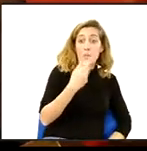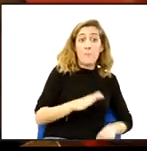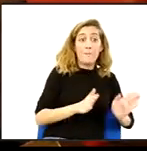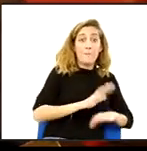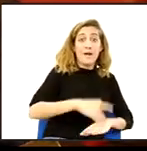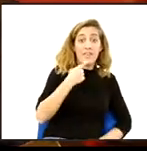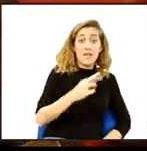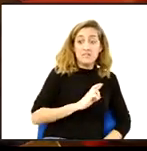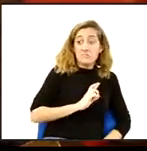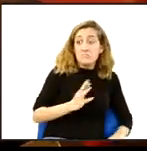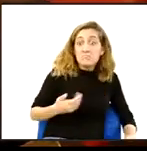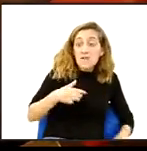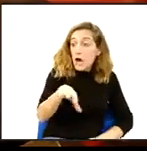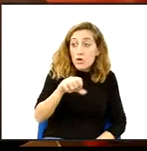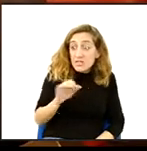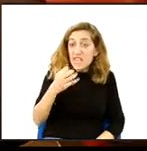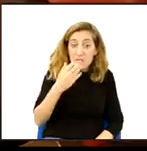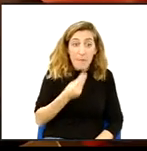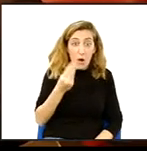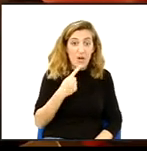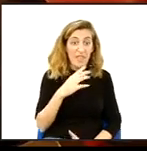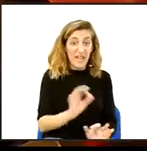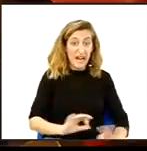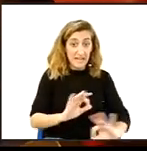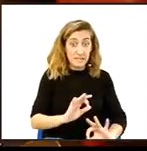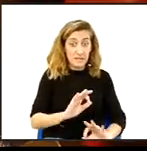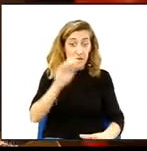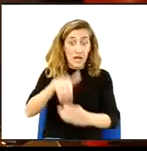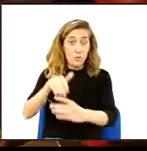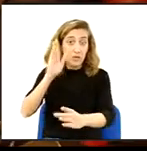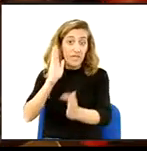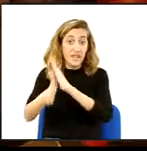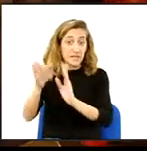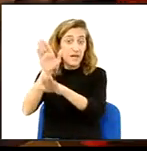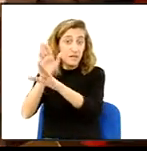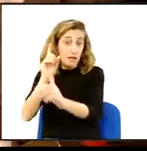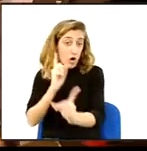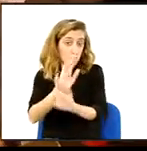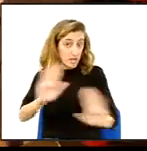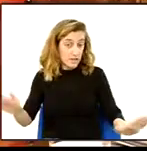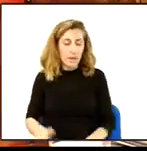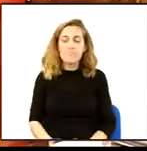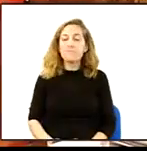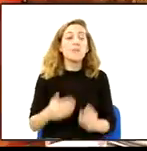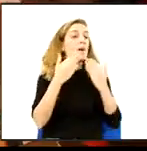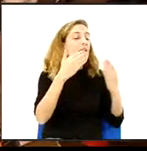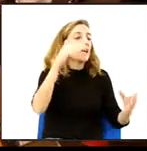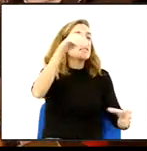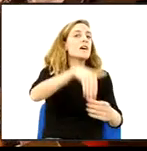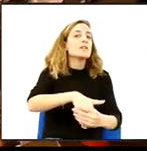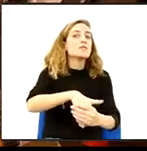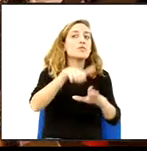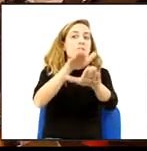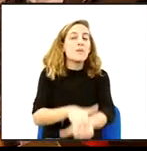que ha dit poder quasi bé valdria més la pena que no hagués dit res i haguessin votat en contra. Moltes gràcies, doncs passem a votació. Vots a favor?